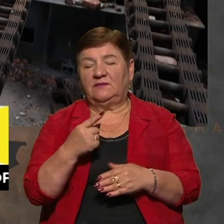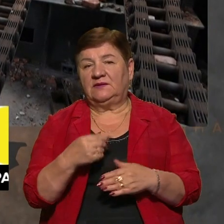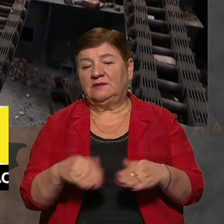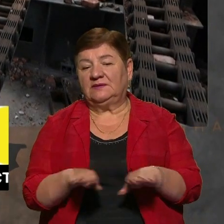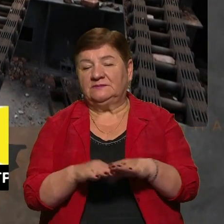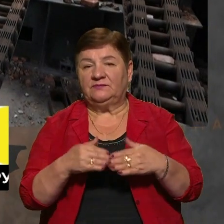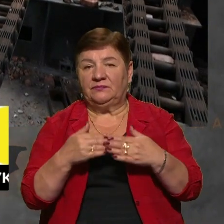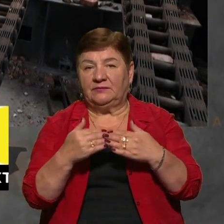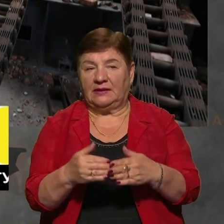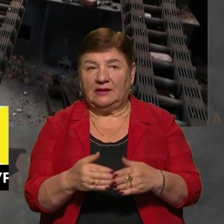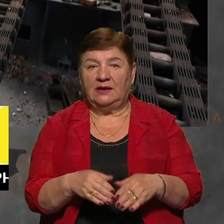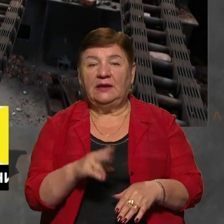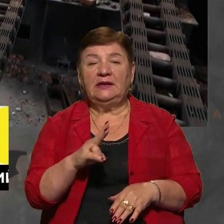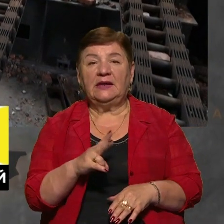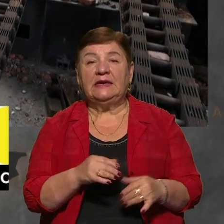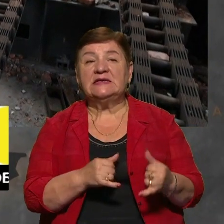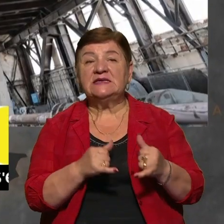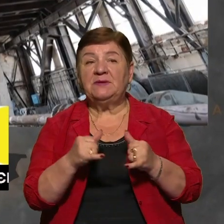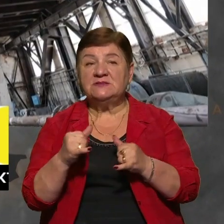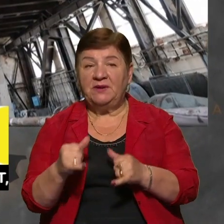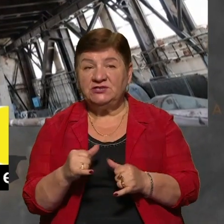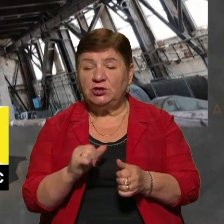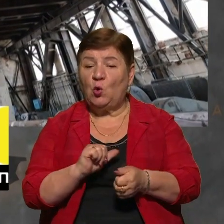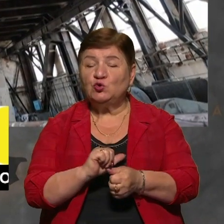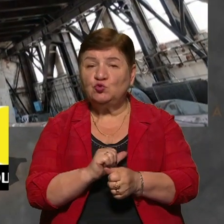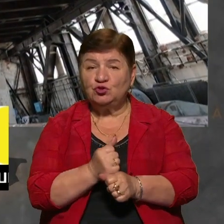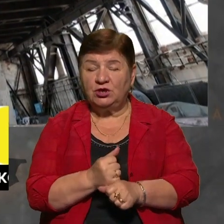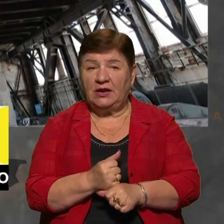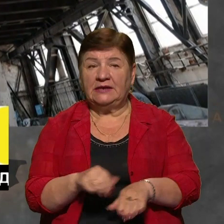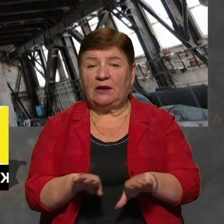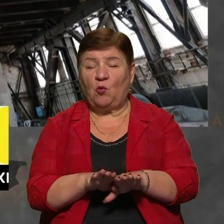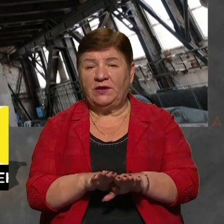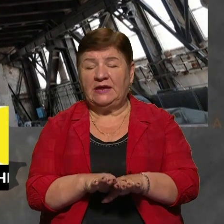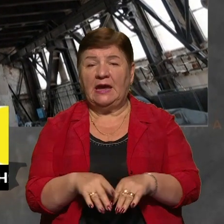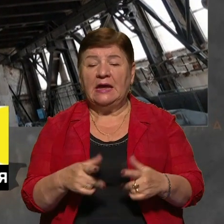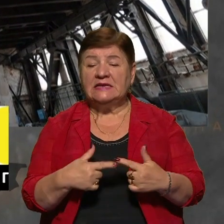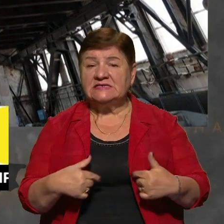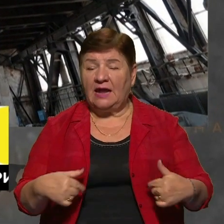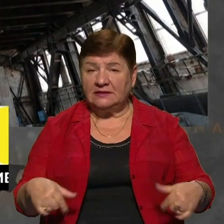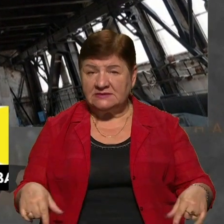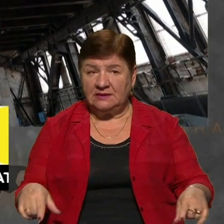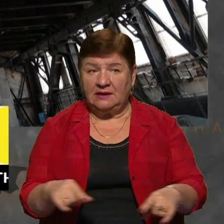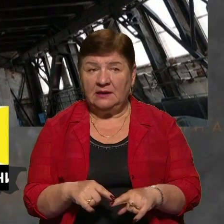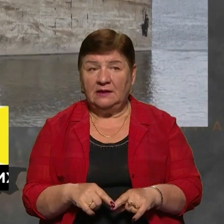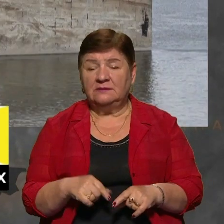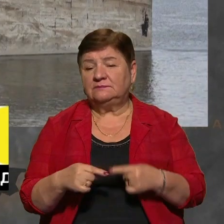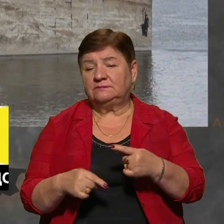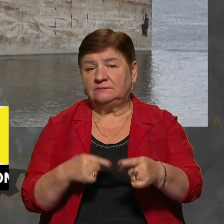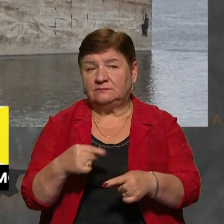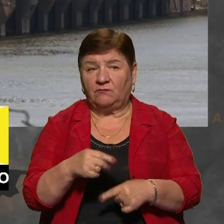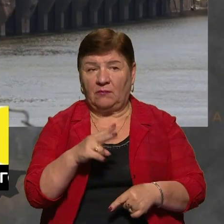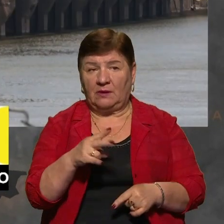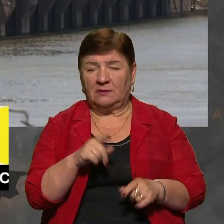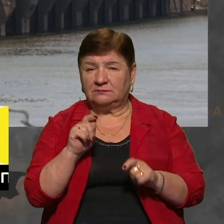по цих пунктах гребель, які забезпечать осушення котловану зруйнованої станції і в послідуючому змісті її